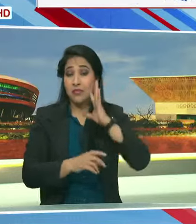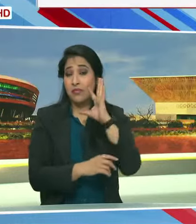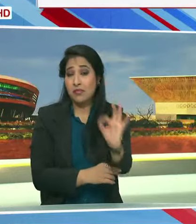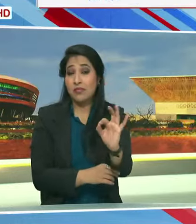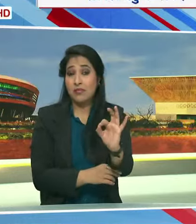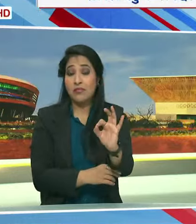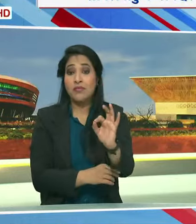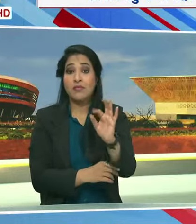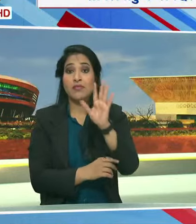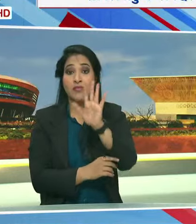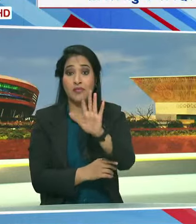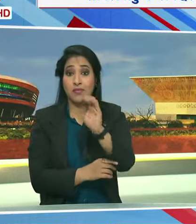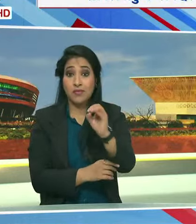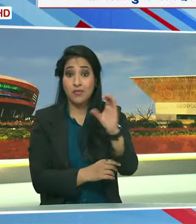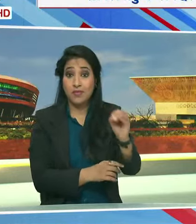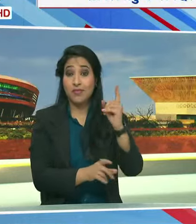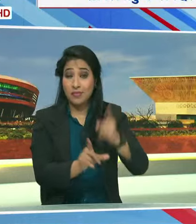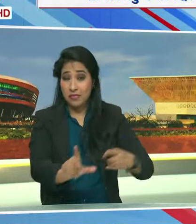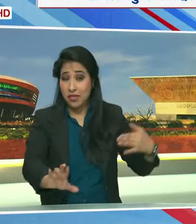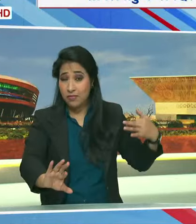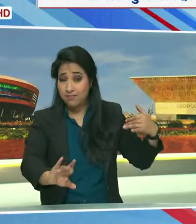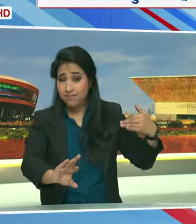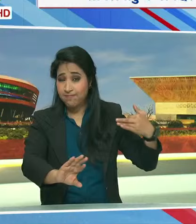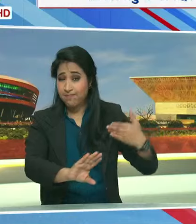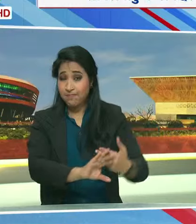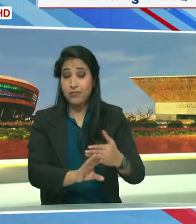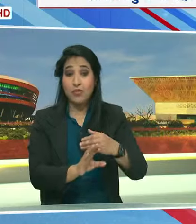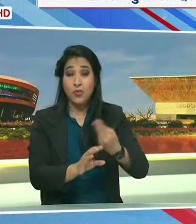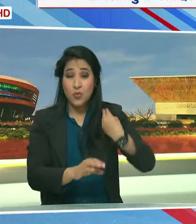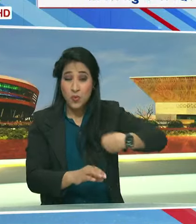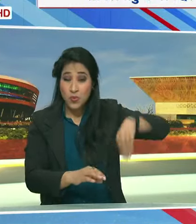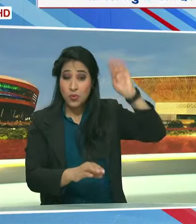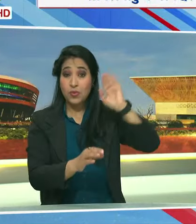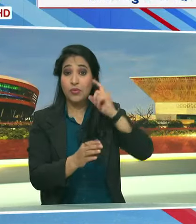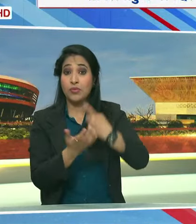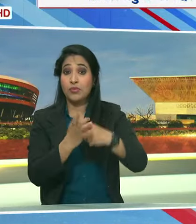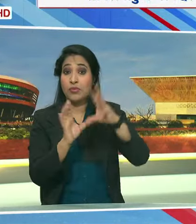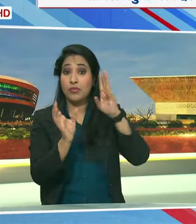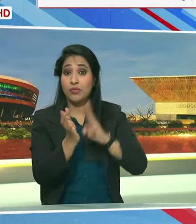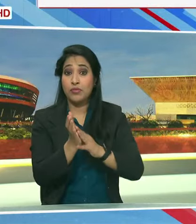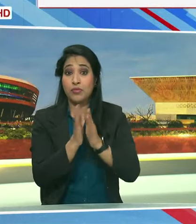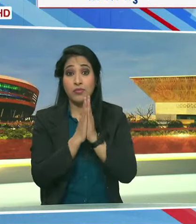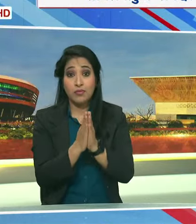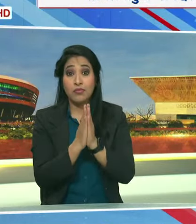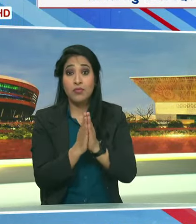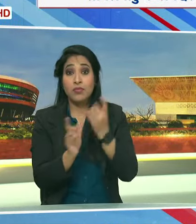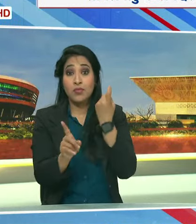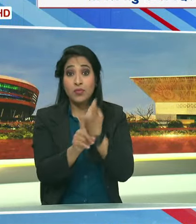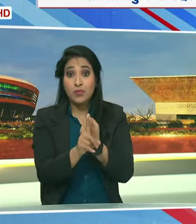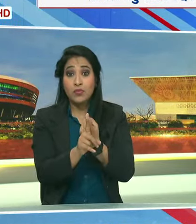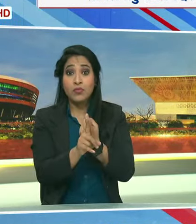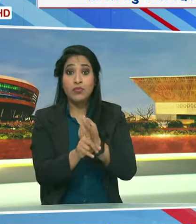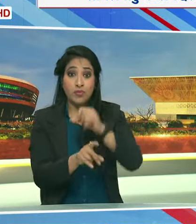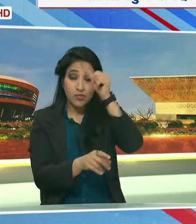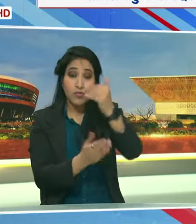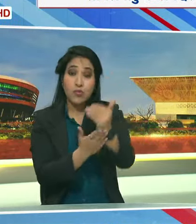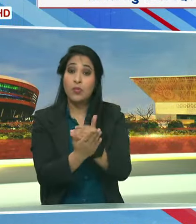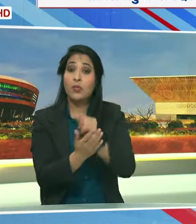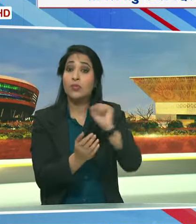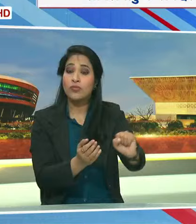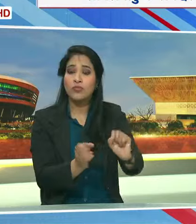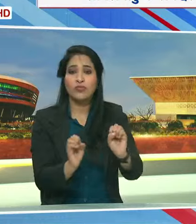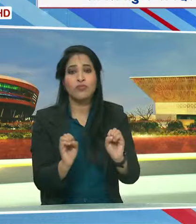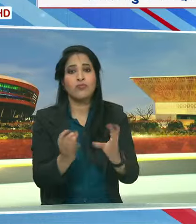महत्वपोर्ण 500 साल पुराने राम मंदिर कुमभा भी शेकम का आयोजन किया